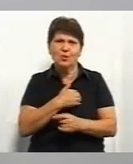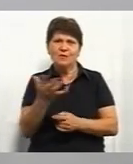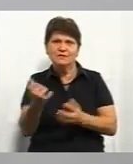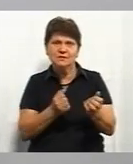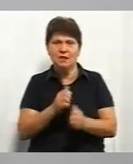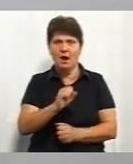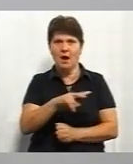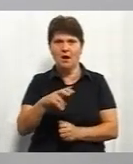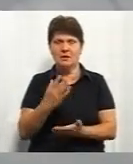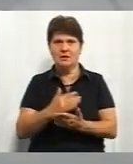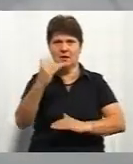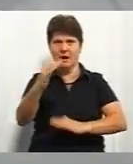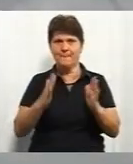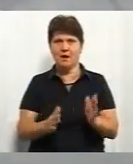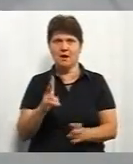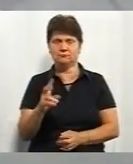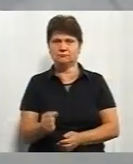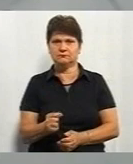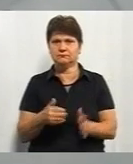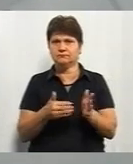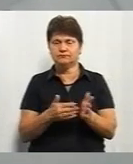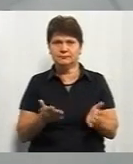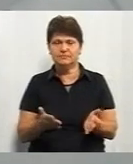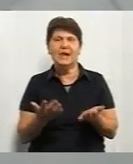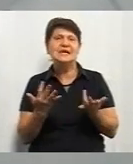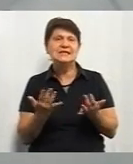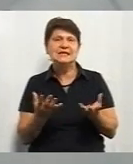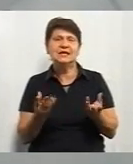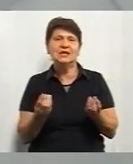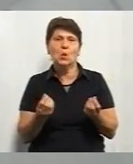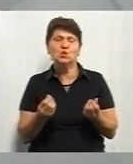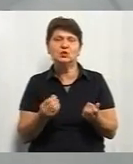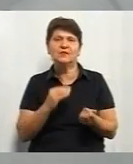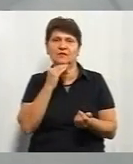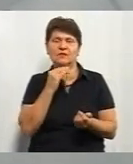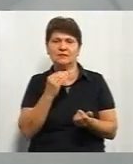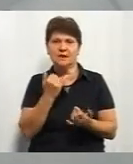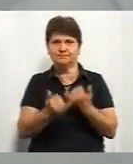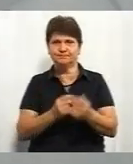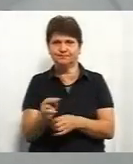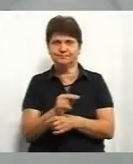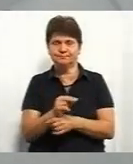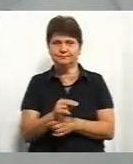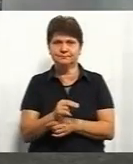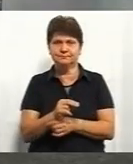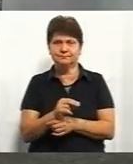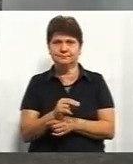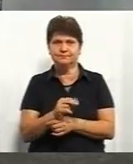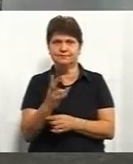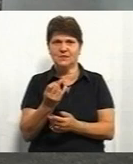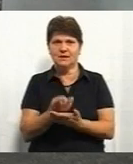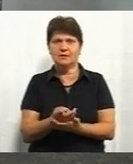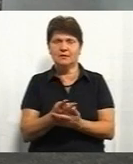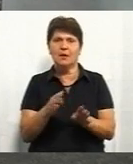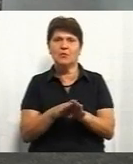не можемо вийти за ці рамки. Скільки вистачає коштів на отримання одного пацієнта на стаціонарі, порівняно з